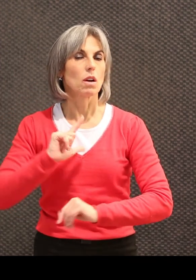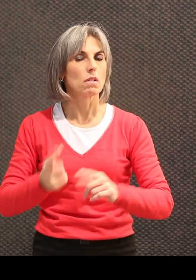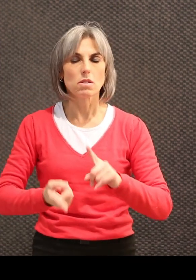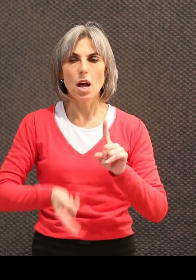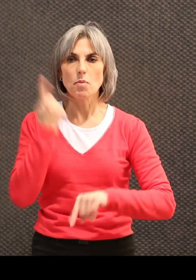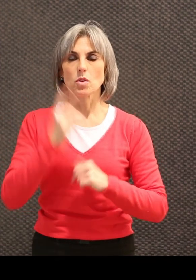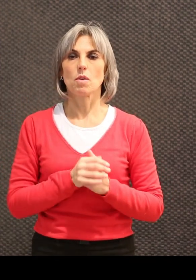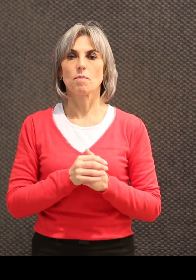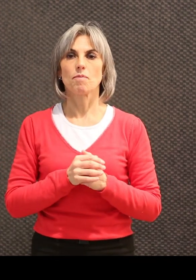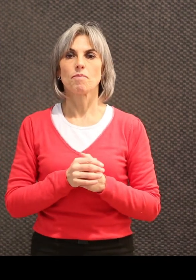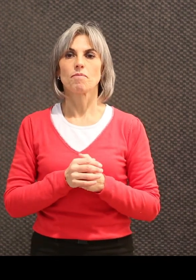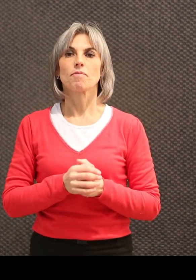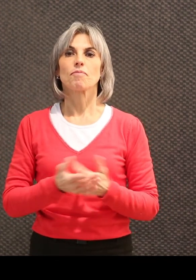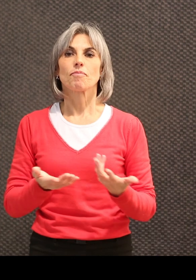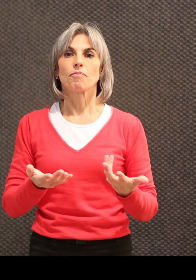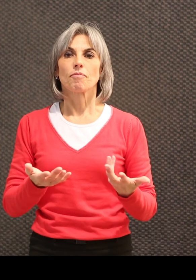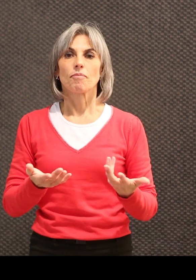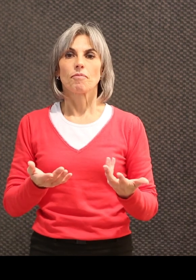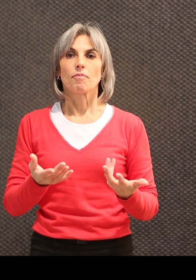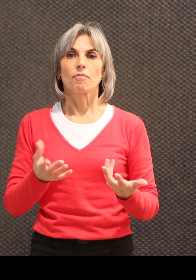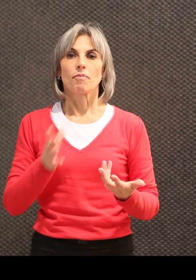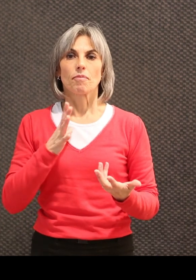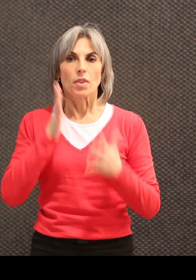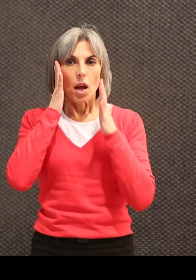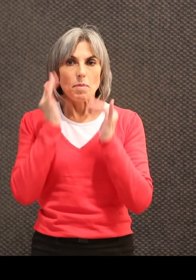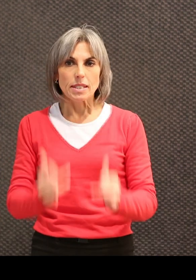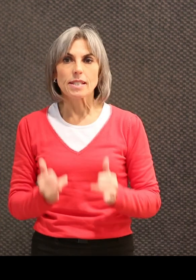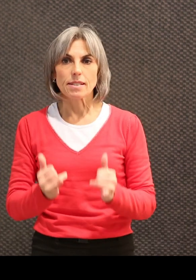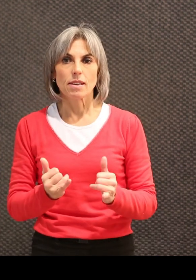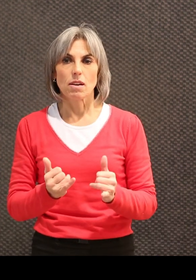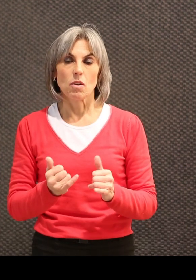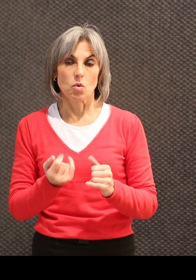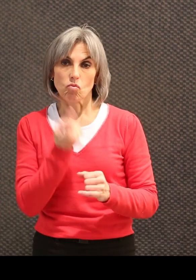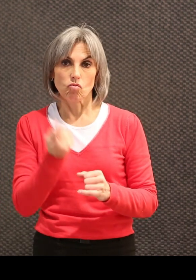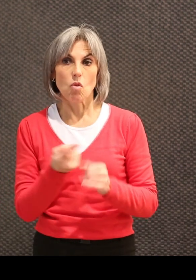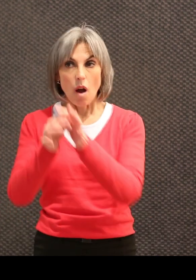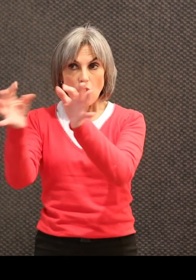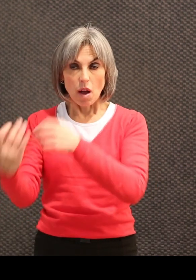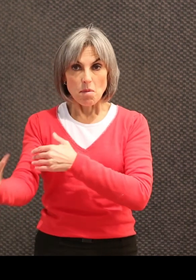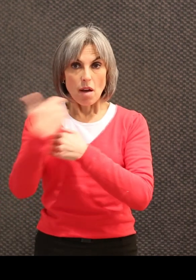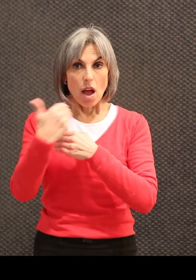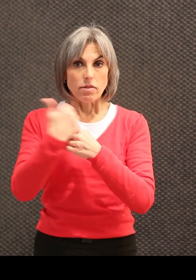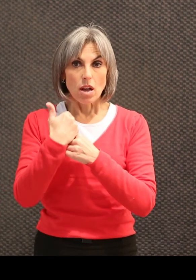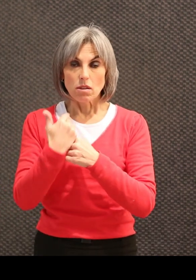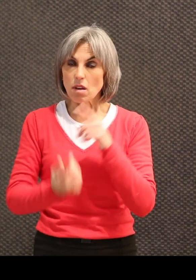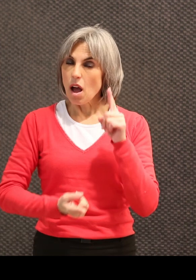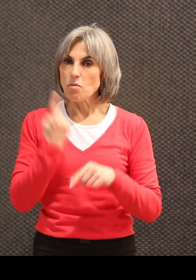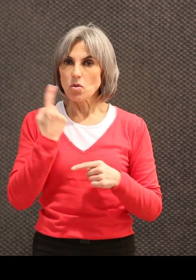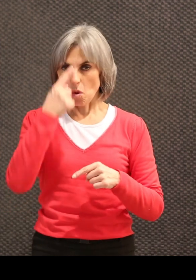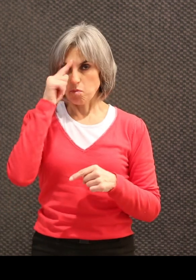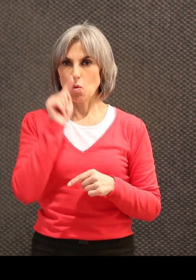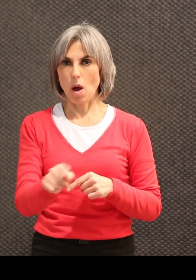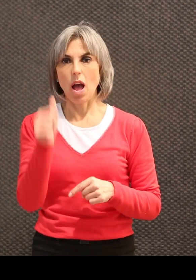Pour Florence, même si elle habite maintenant ici la plupart du temps, la famille,'est quelque chose qui est vraiment d